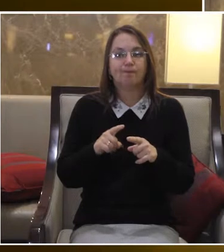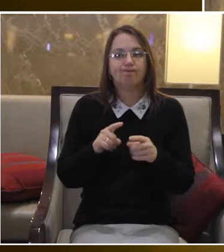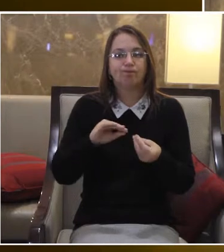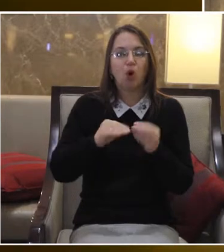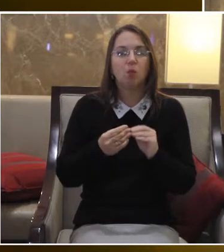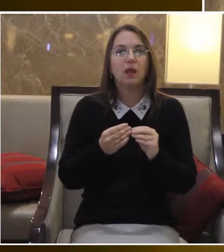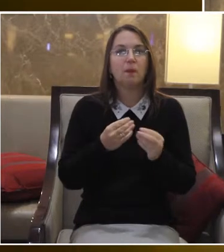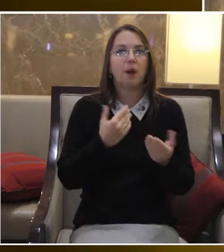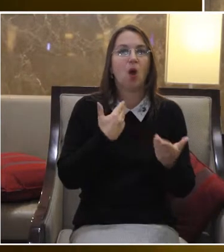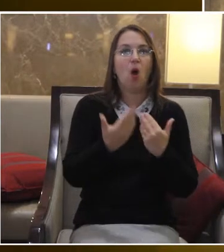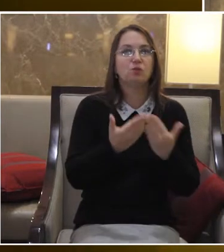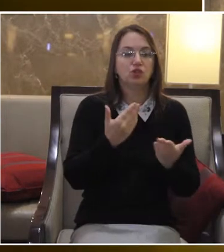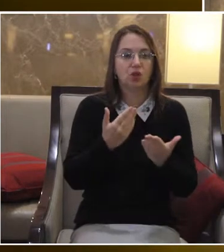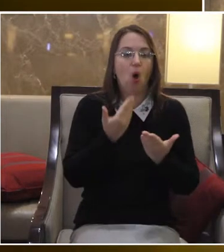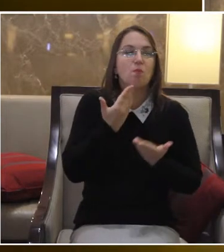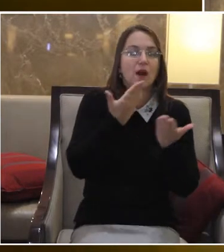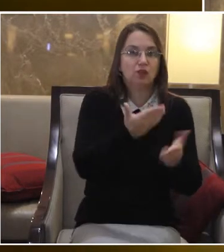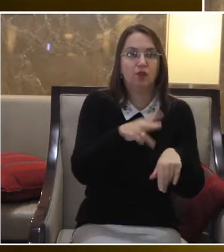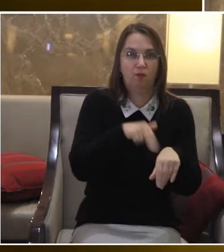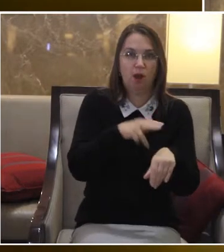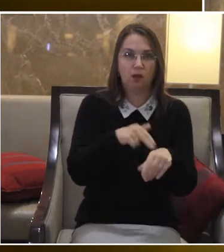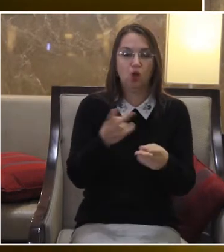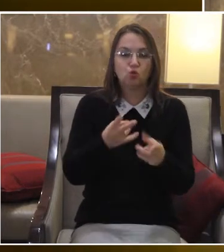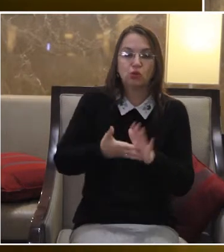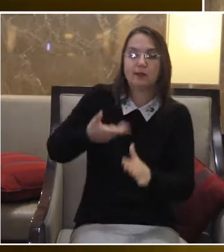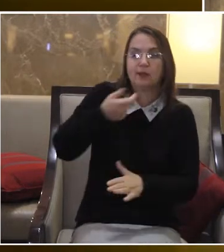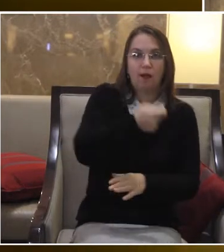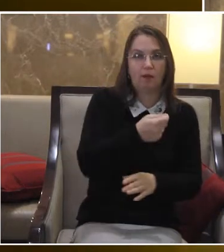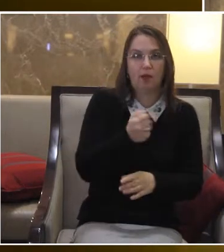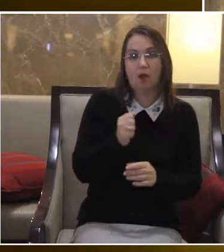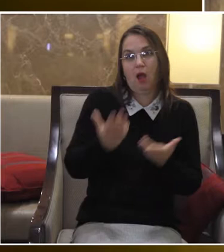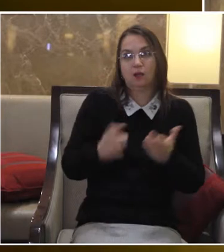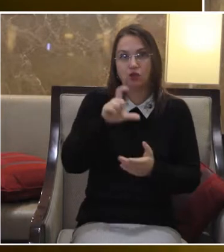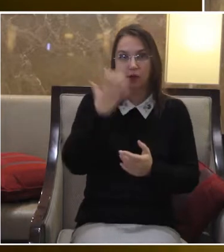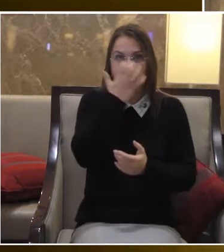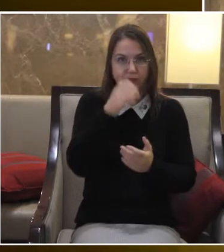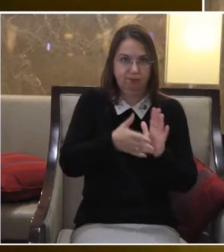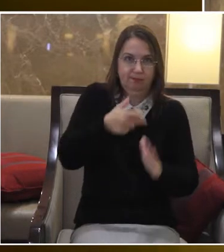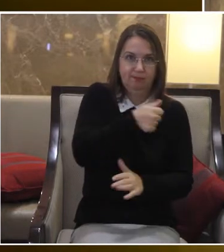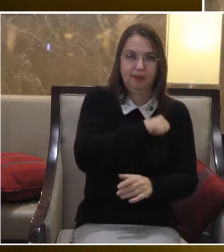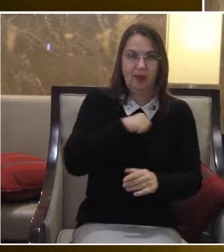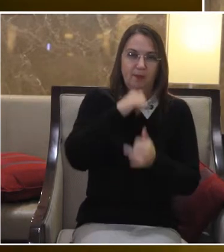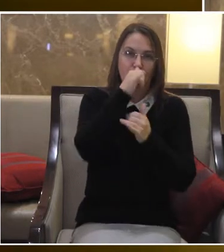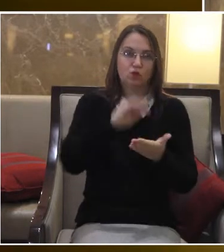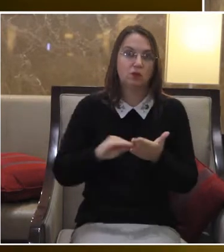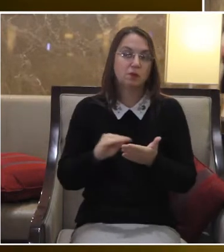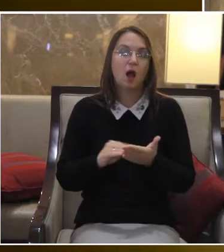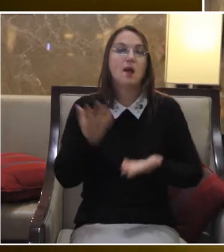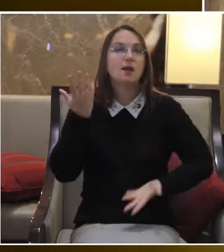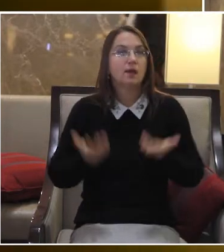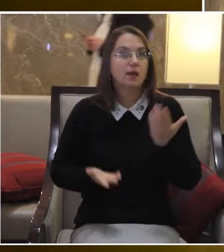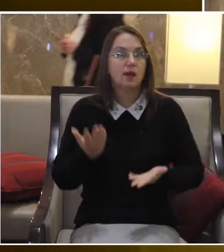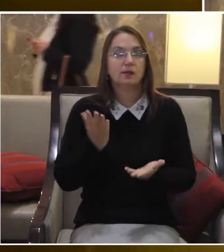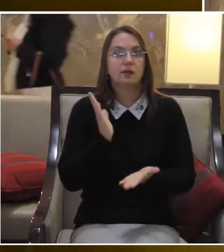такого письмового спілкування, фіксації заяви або скарги саме в письмовому вигляді